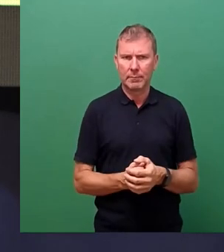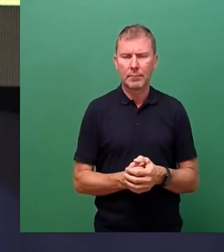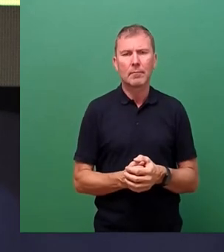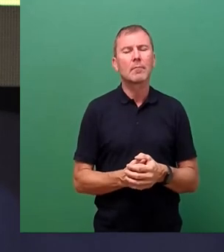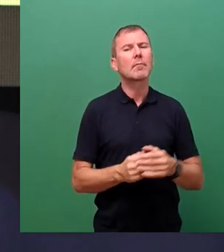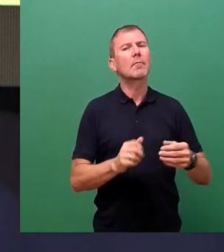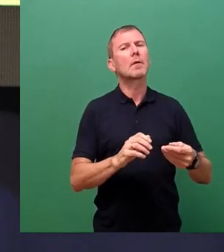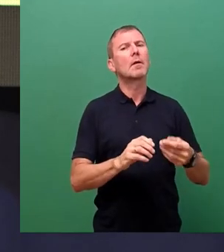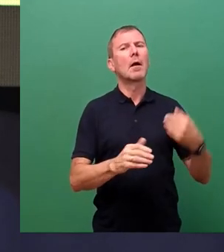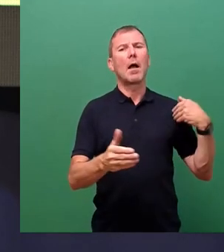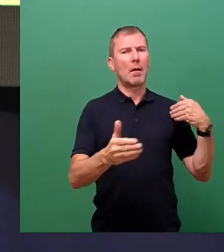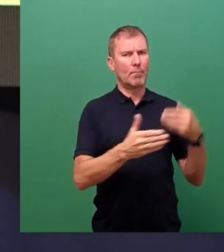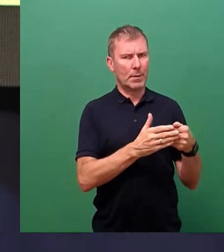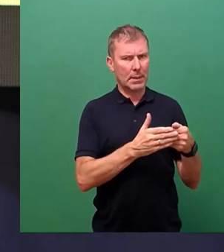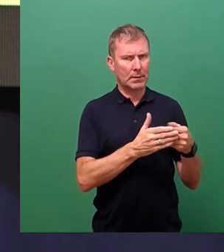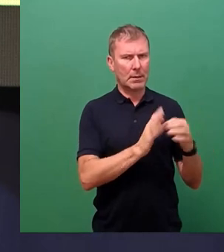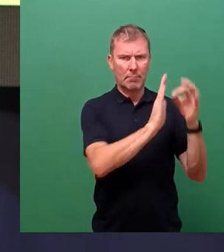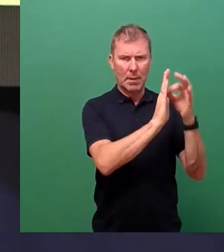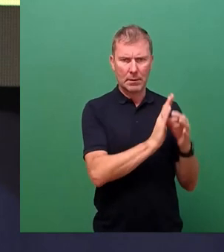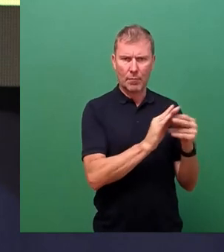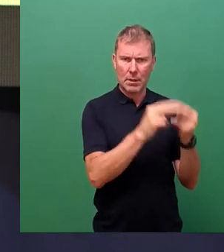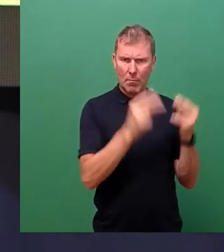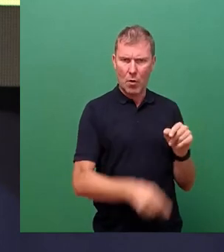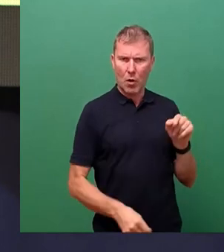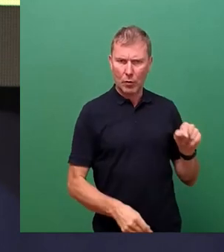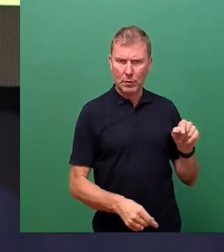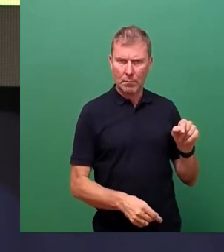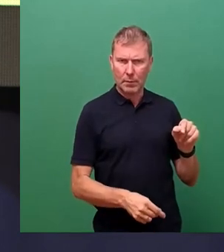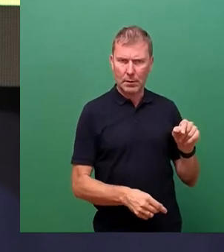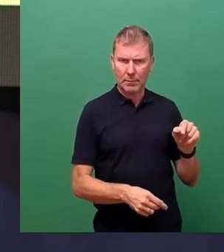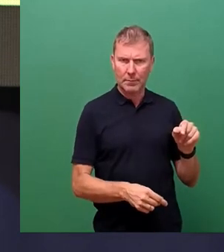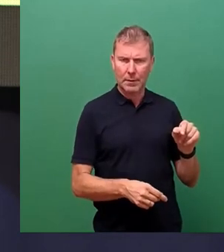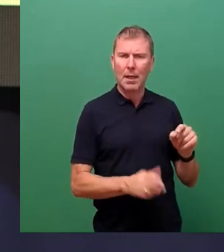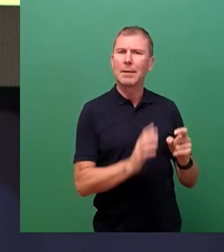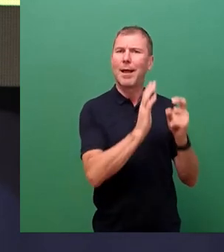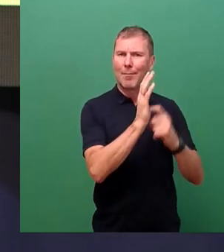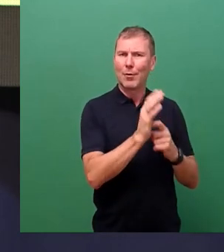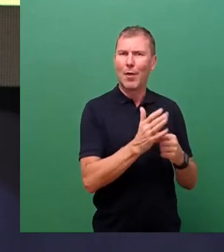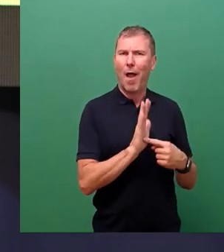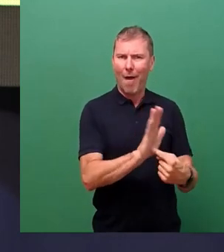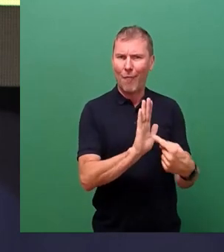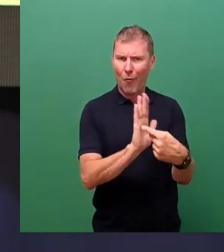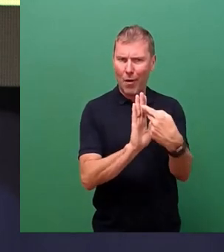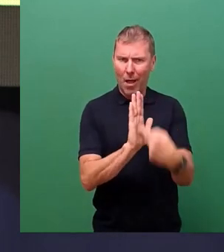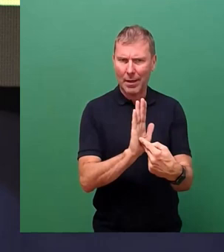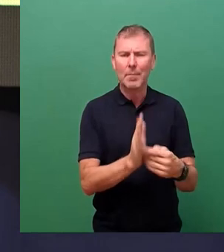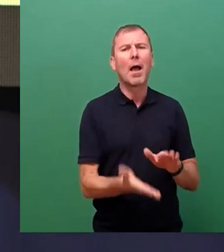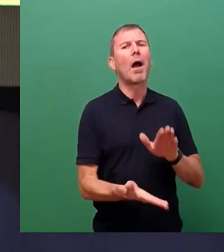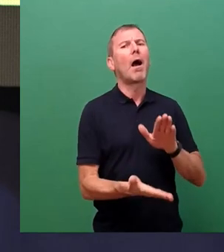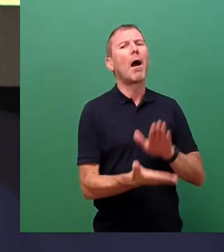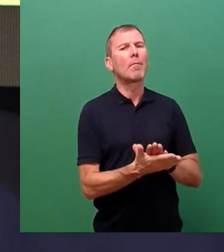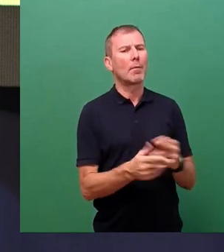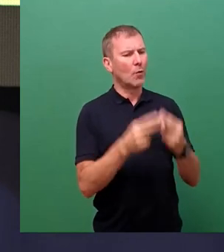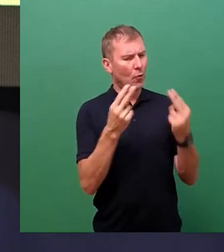ursprünglichen Ansätze des Konzepts, so Zitat aus der Begründung der Vorlage, bleibt das vorliegende Konzept